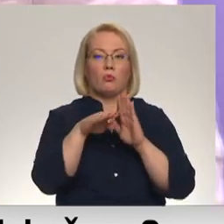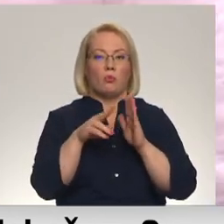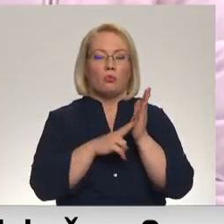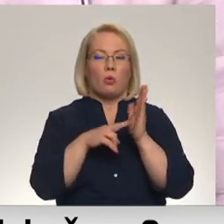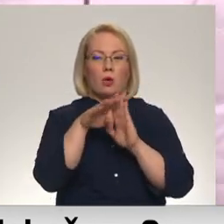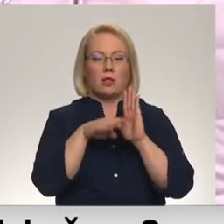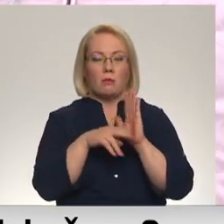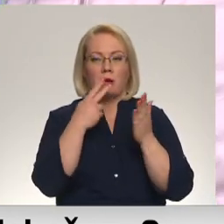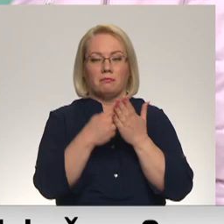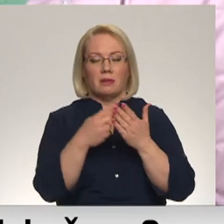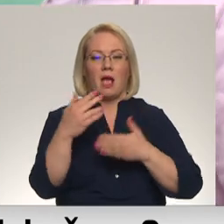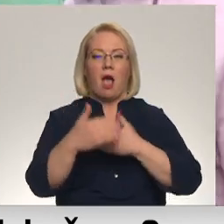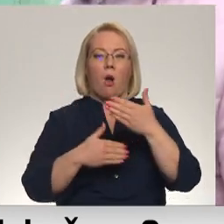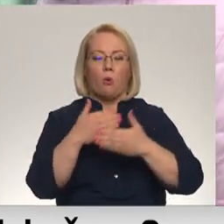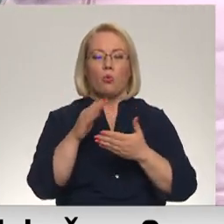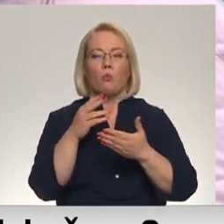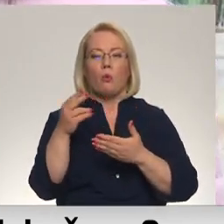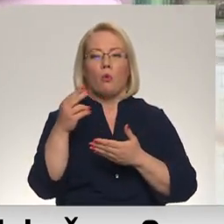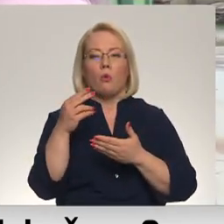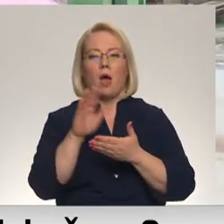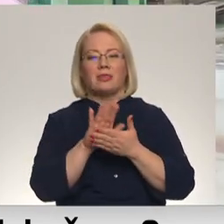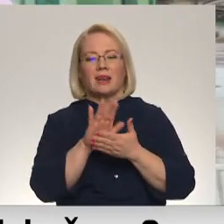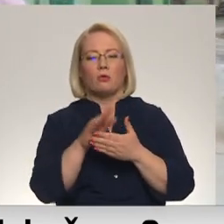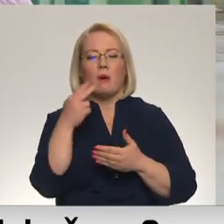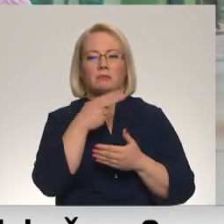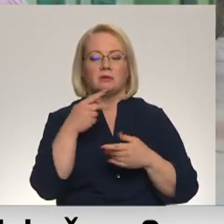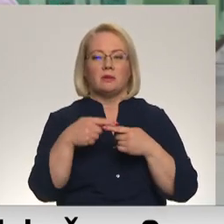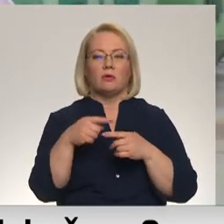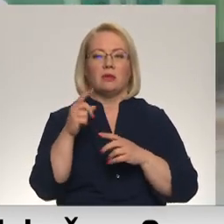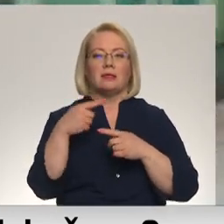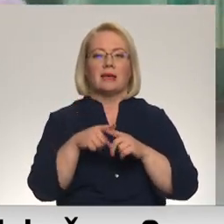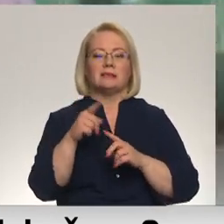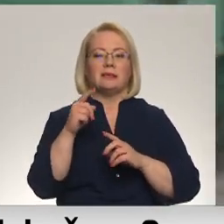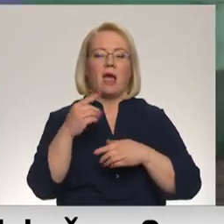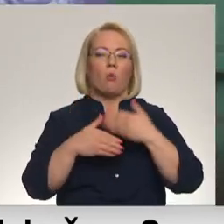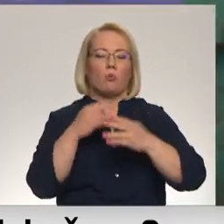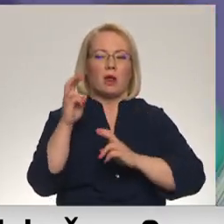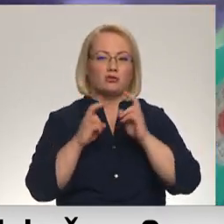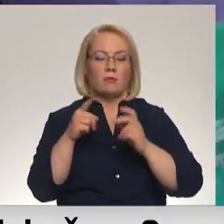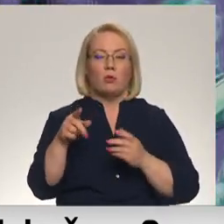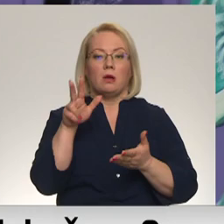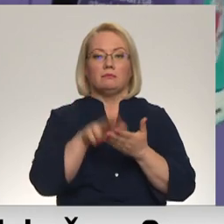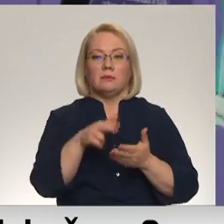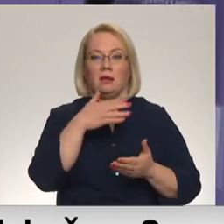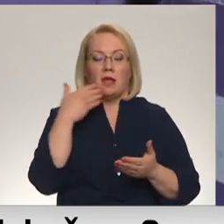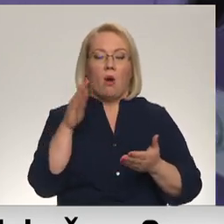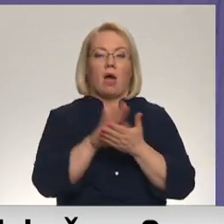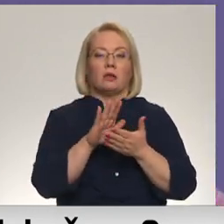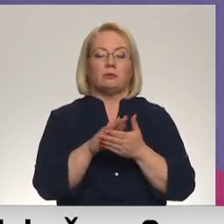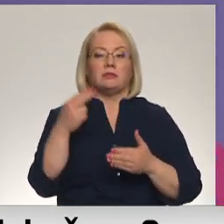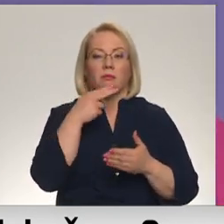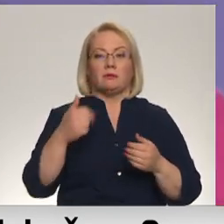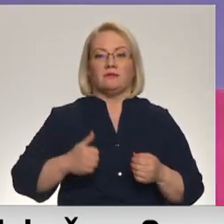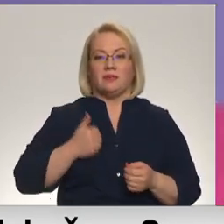tekstilu atkrituma apsaimniekošanas sistēma finansēs tekstilu ražotāji. Taču tā kā tās netika pieņemts. Latvijas atkrituma saimniecības